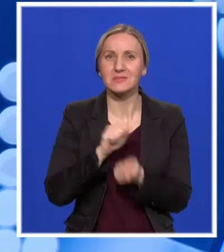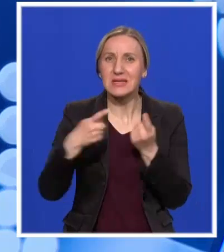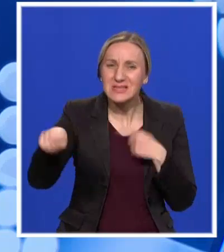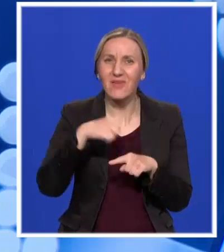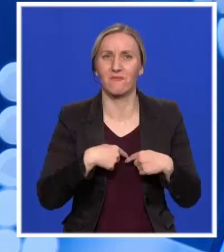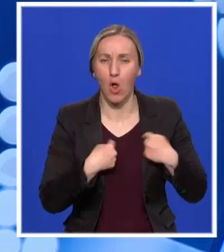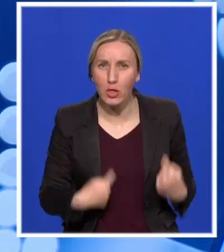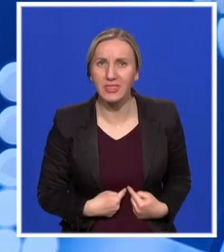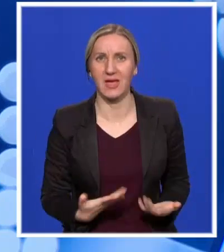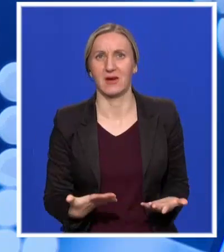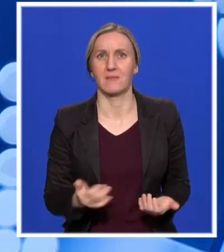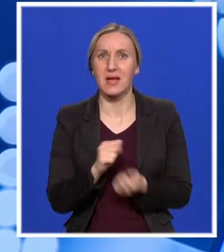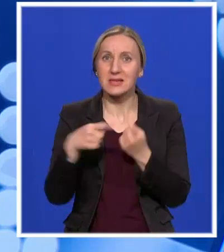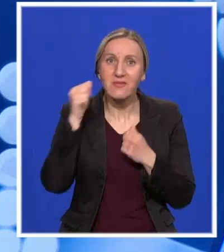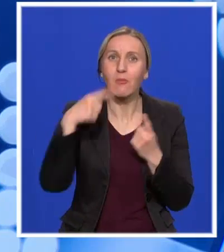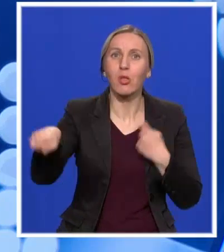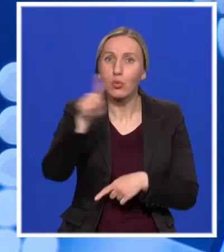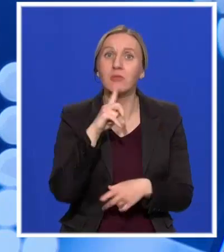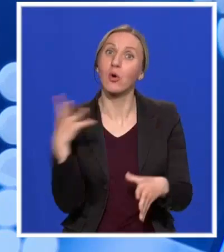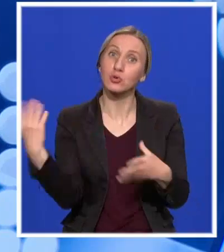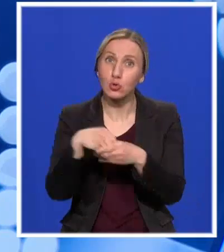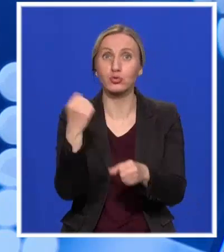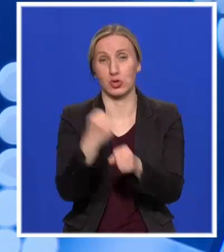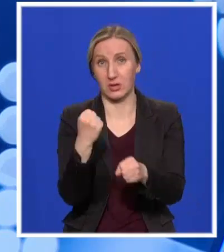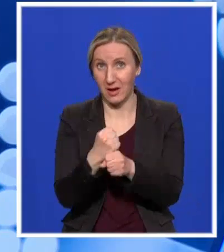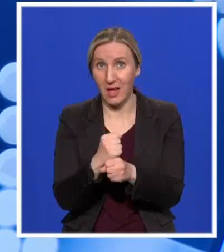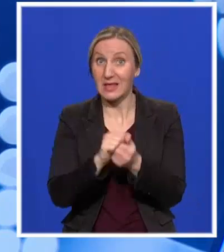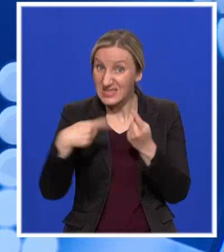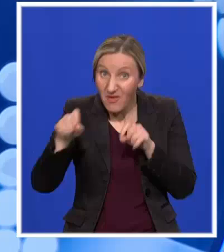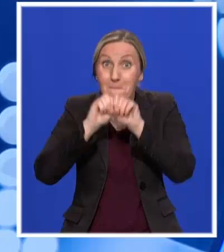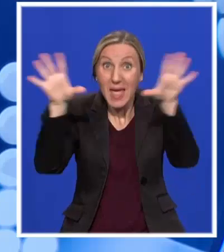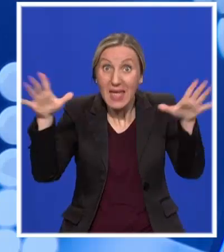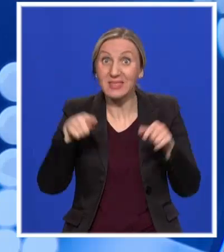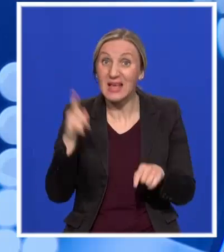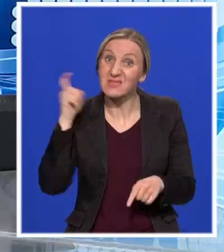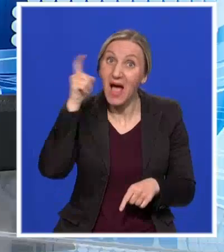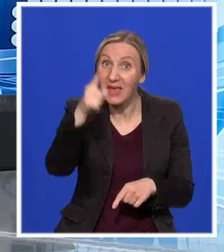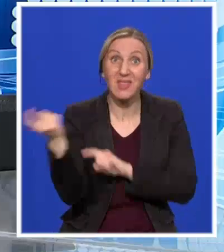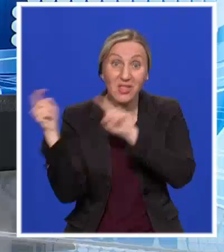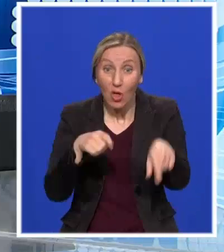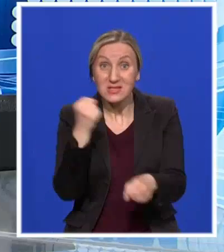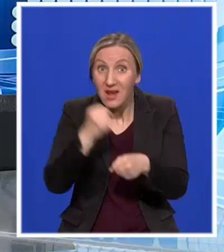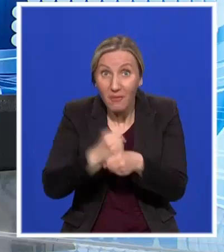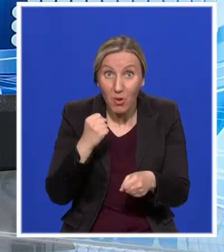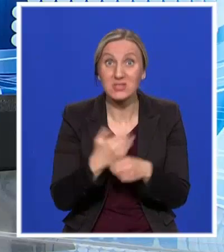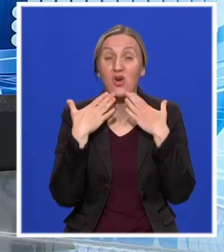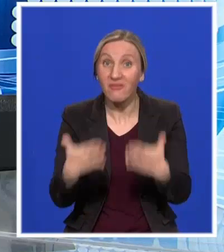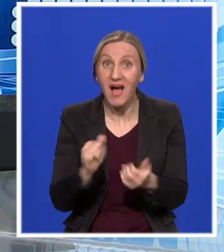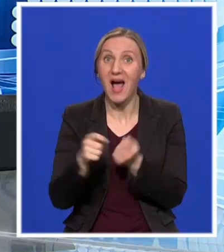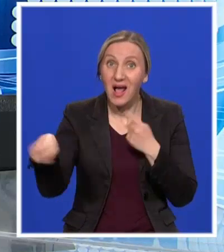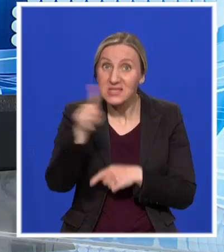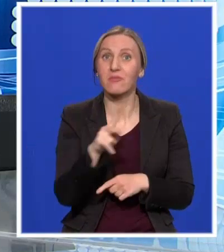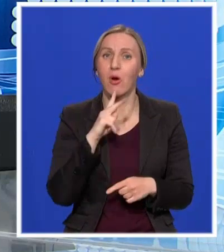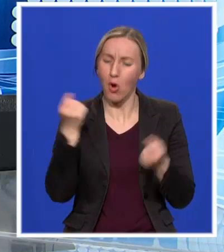volonterima. Hoću da kažem i svi oni ljudi koji su se uključili da rade svim vam u medijima koji ste svaki dan na poslu. Zaista hvala svim ljudima koji ozbiljno i